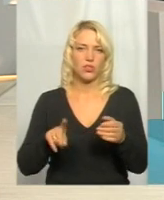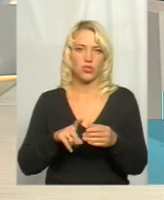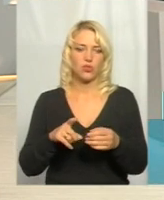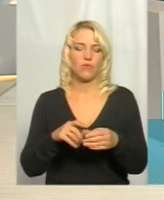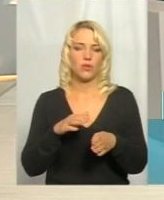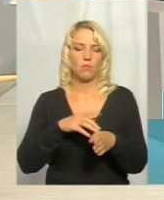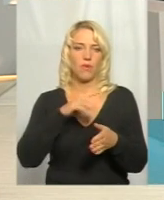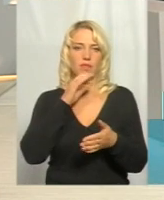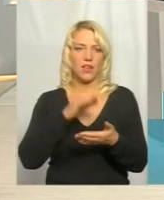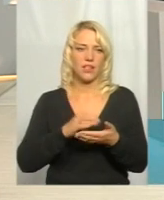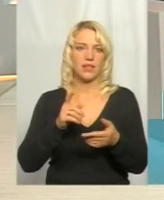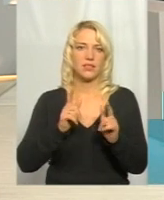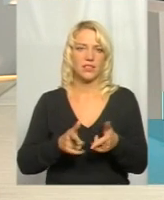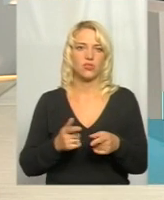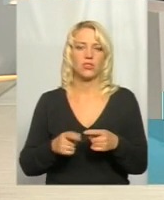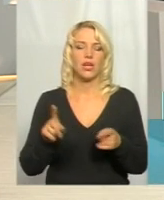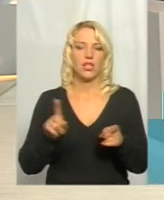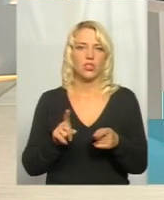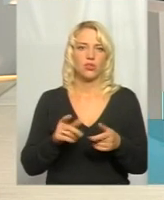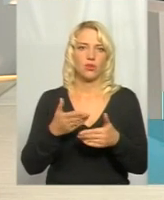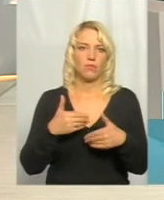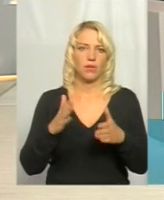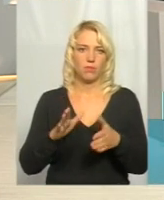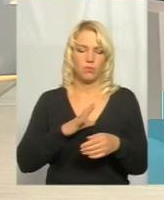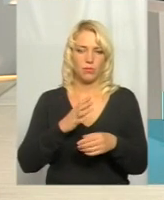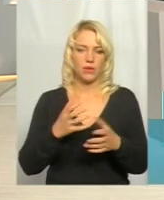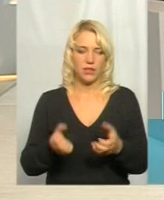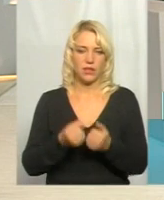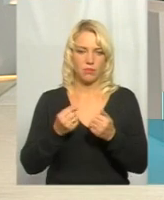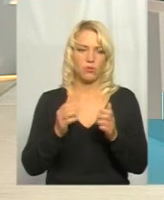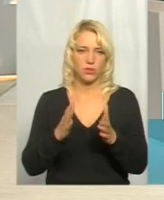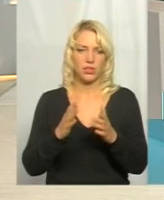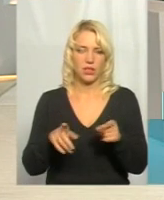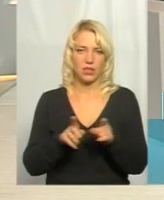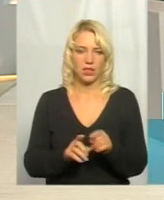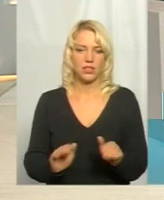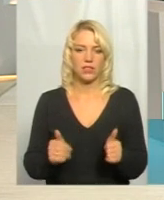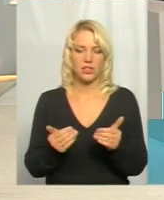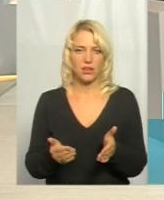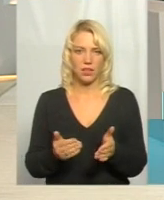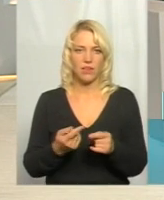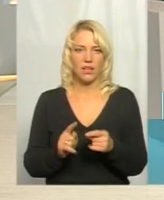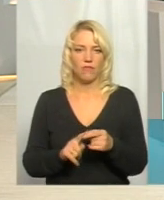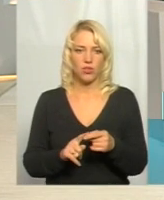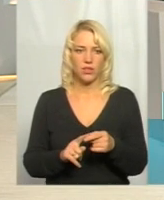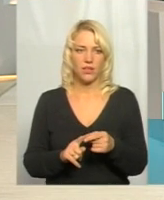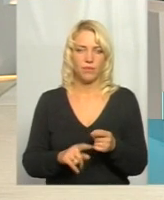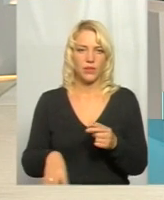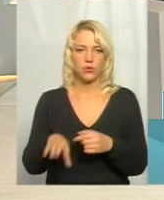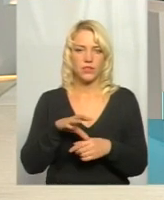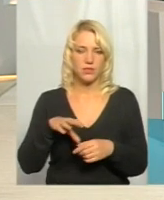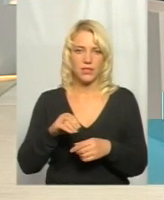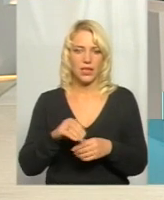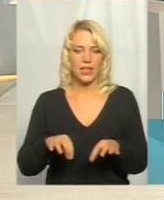було запропоновано, і на що ми погодилися, ми підтримуємо тільки такі ініціативи, підтримуємо, вони всі